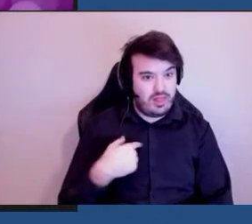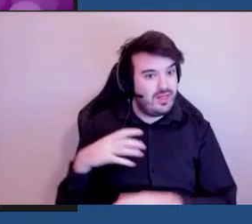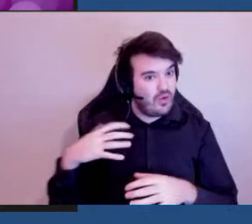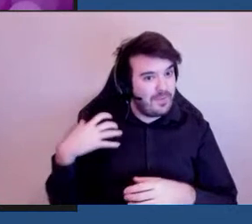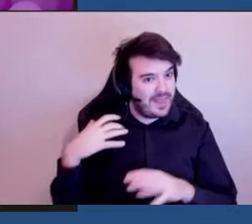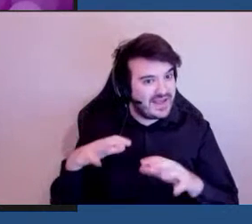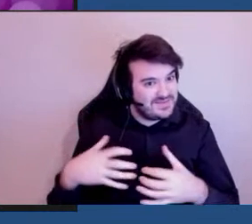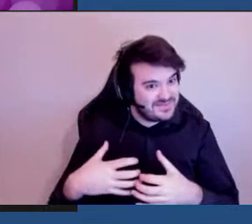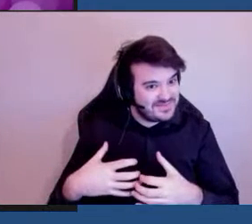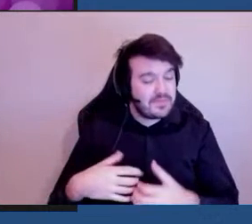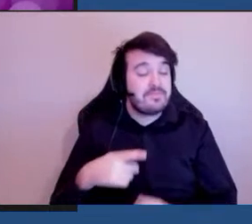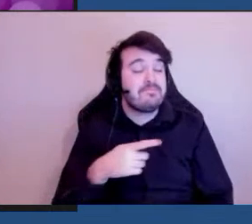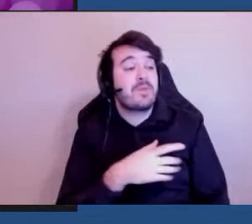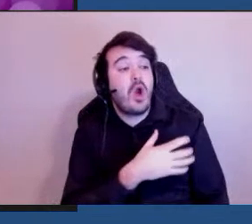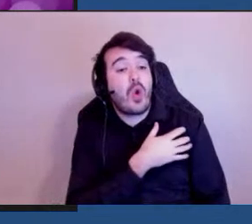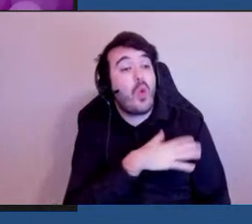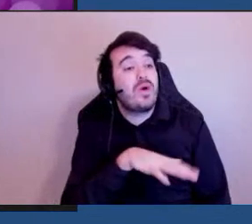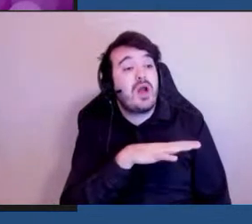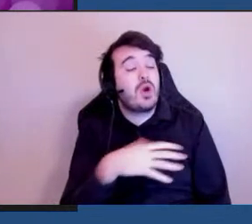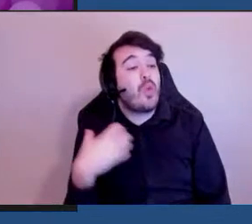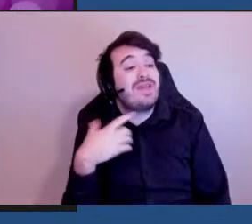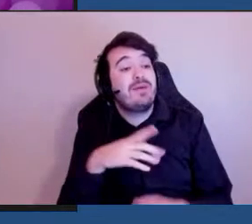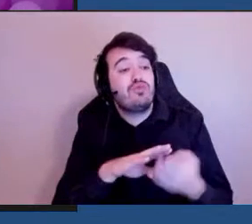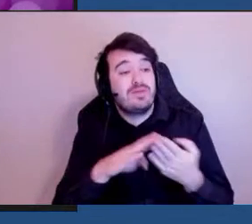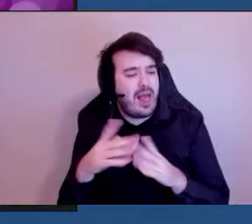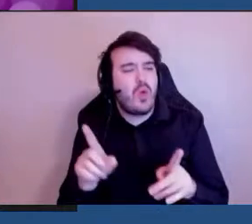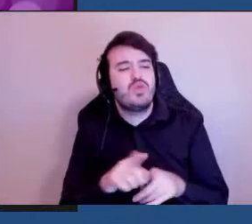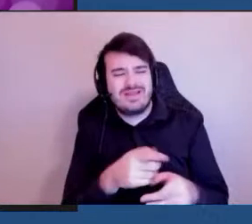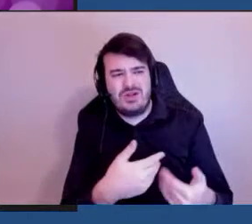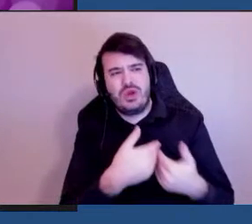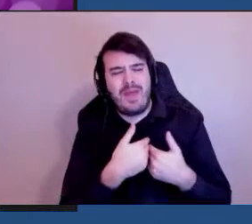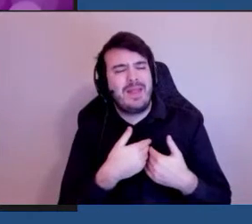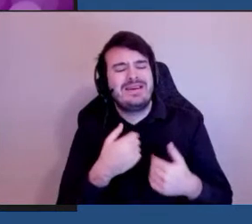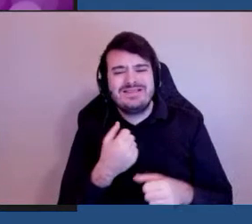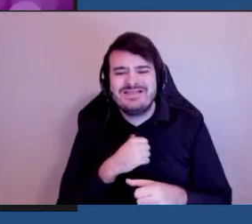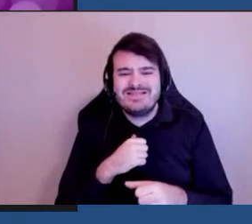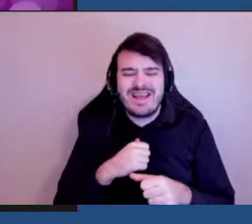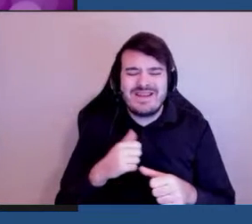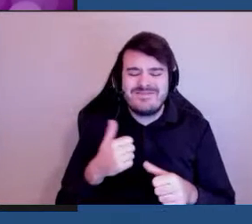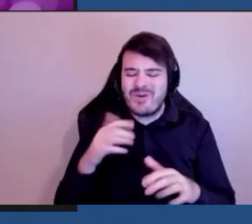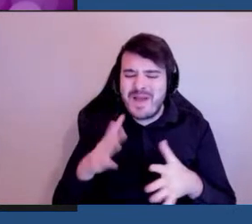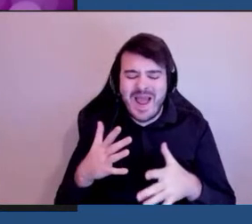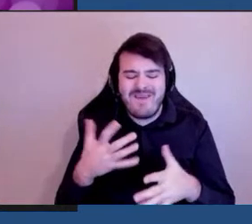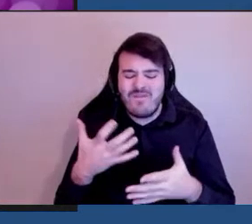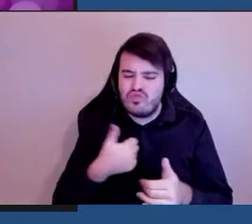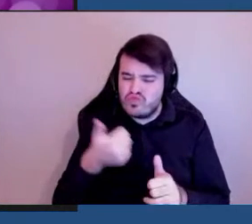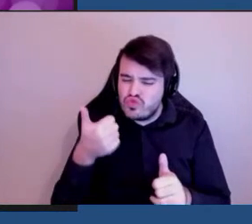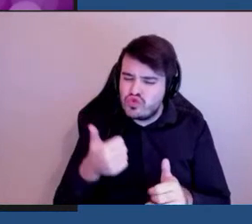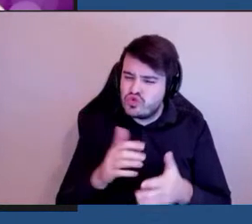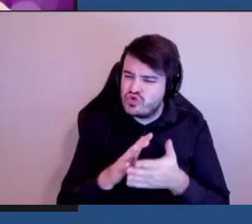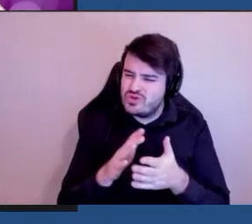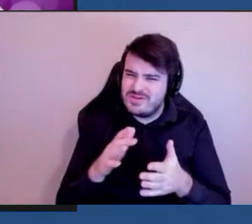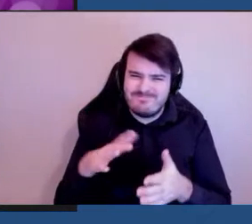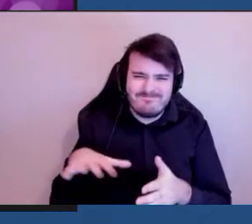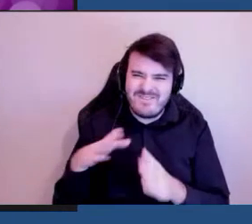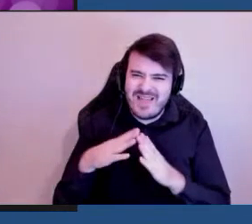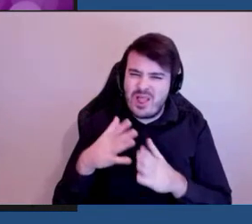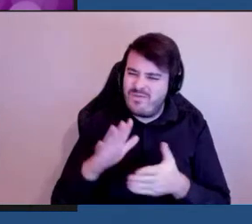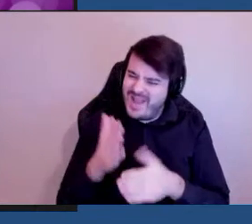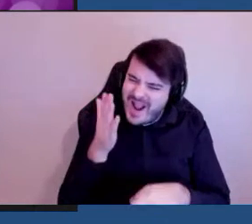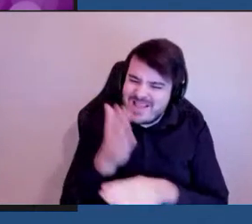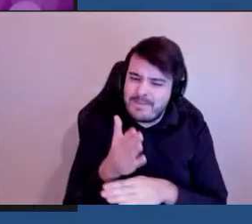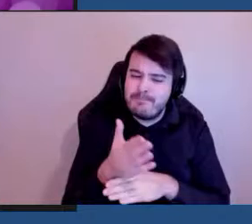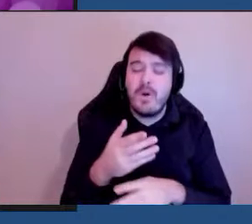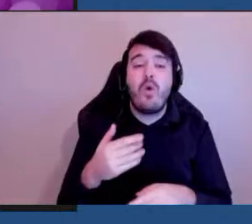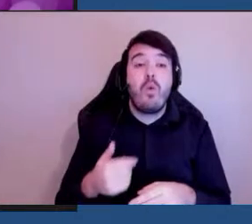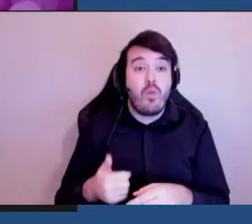Le conseil municipal nous a également demandé de travailler sur les questions d'accessibilité, y compris l'accessibilité pour les